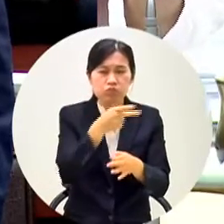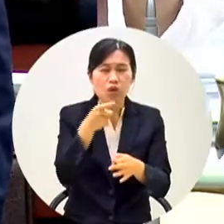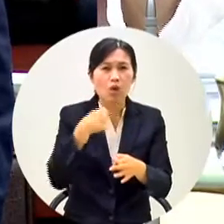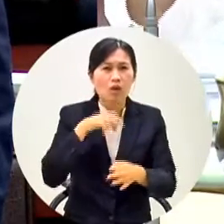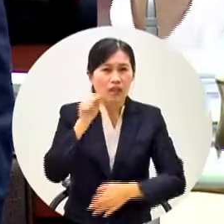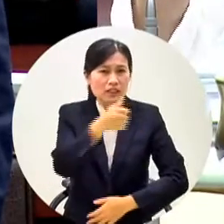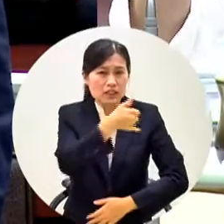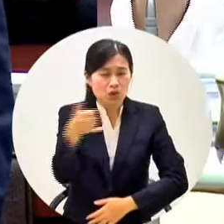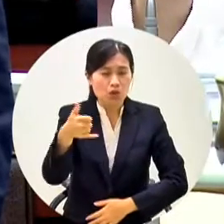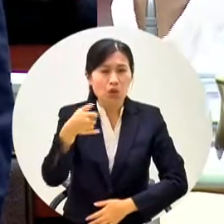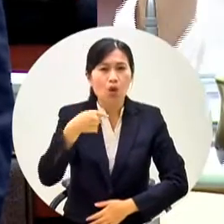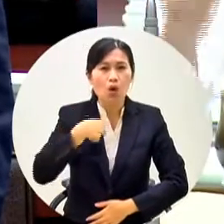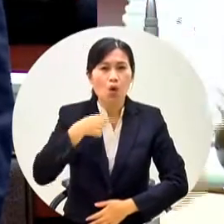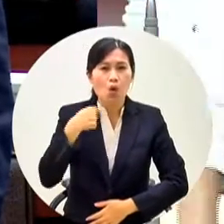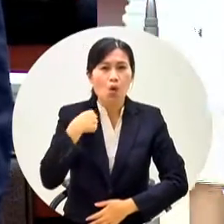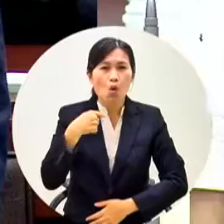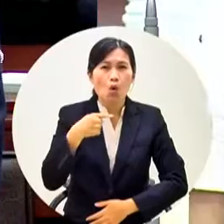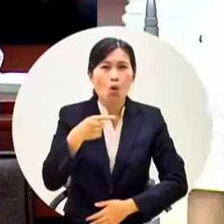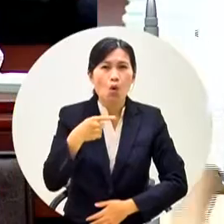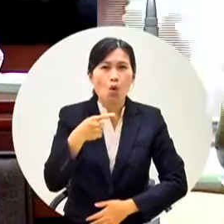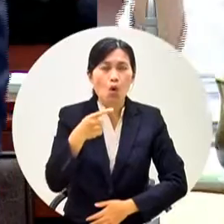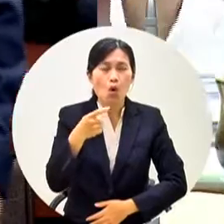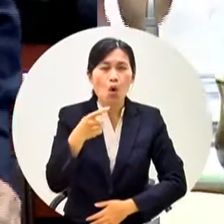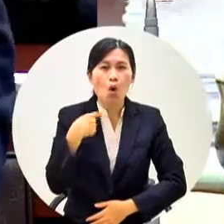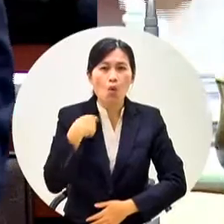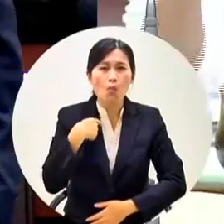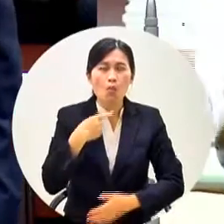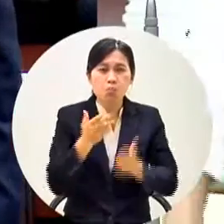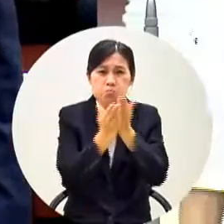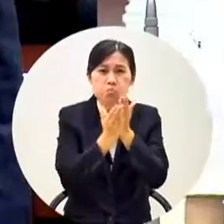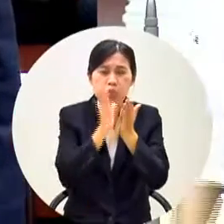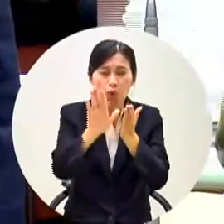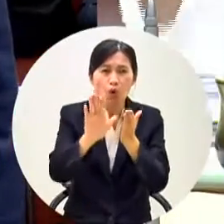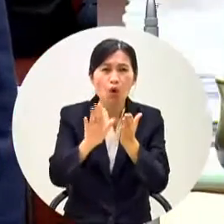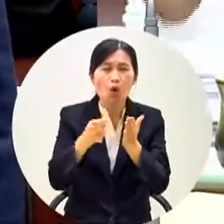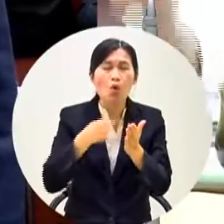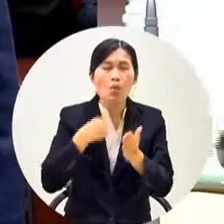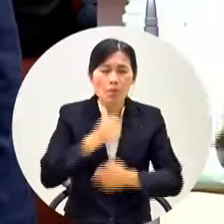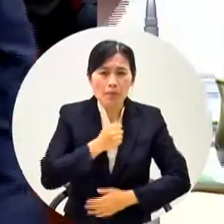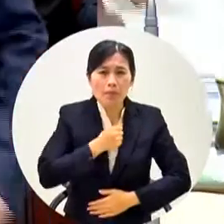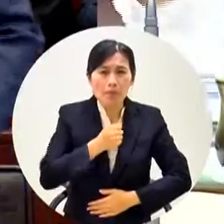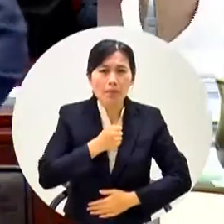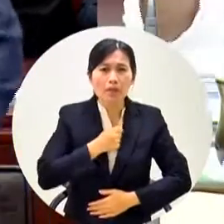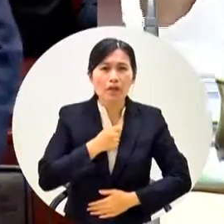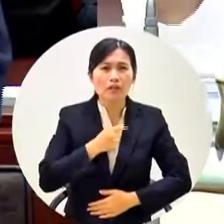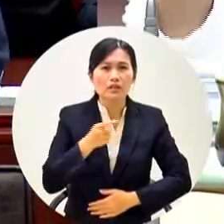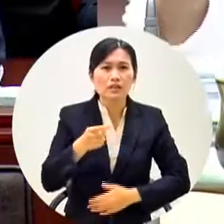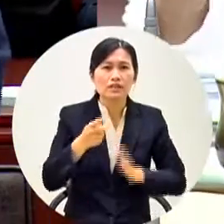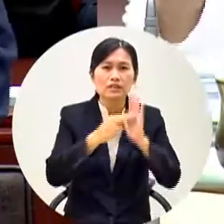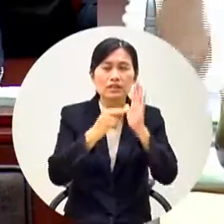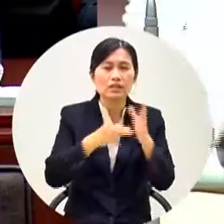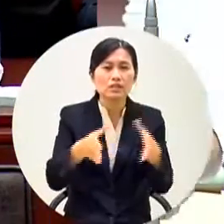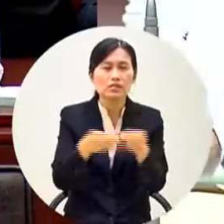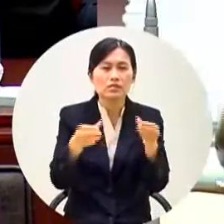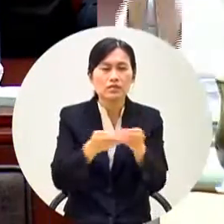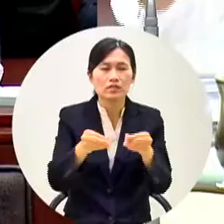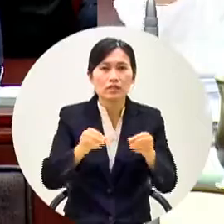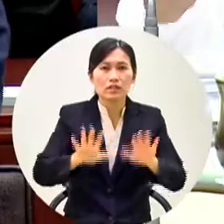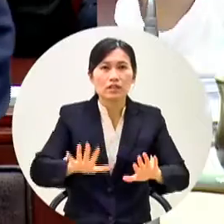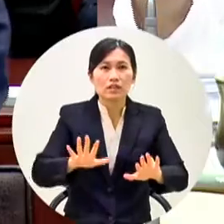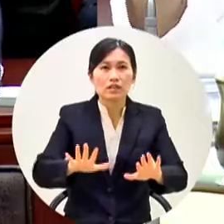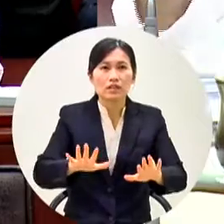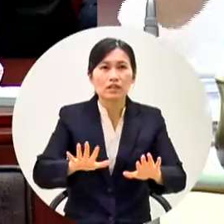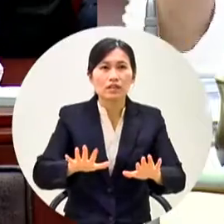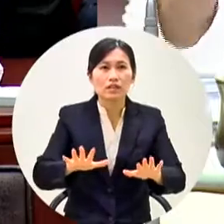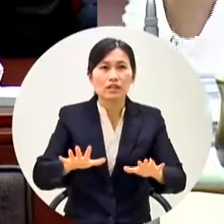的管理是我們在說領導管理的哲學好嗎我們很懂你不要在這裡說課很清楚我是要讓葉副市長我們大家